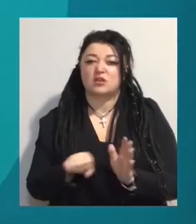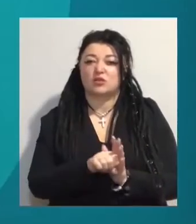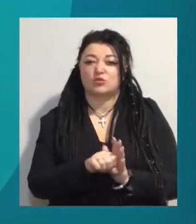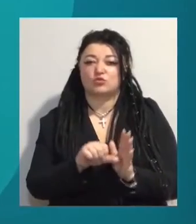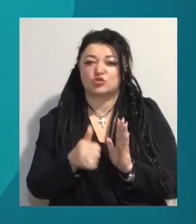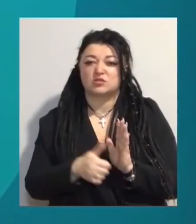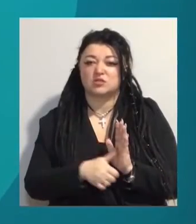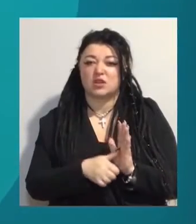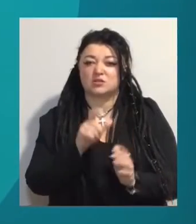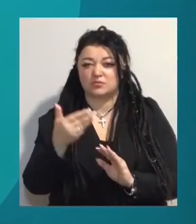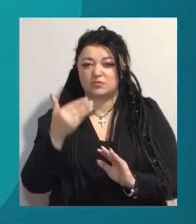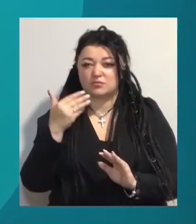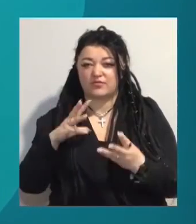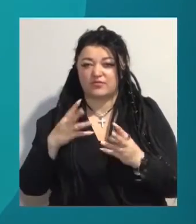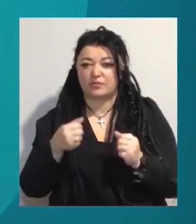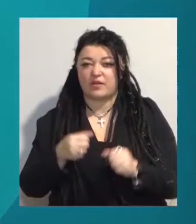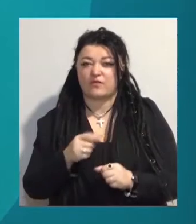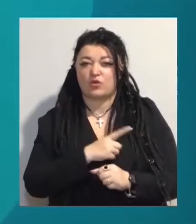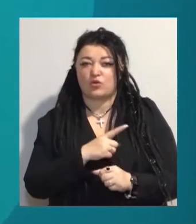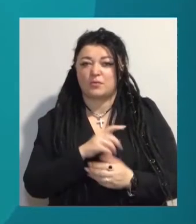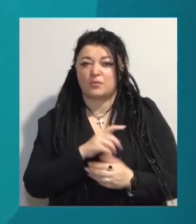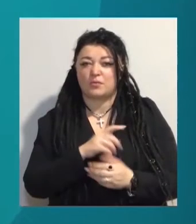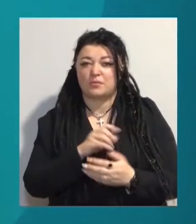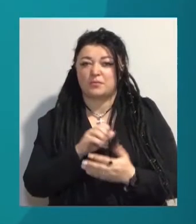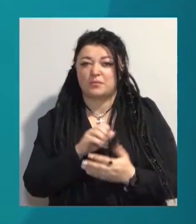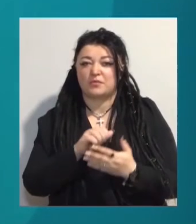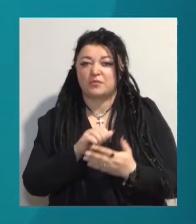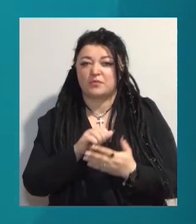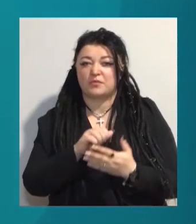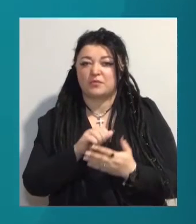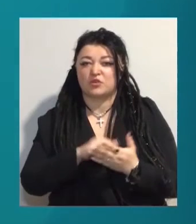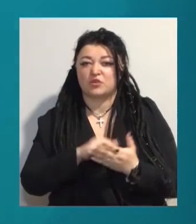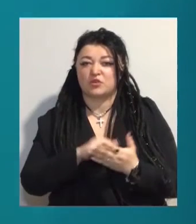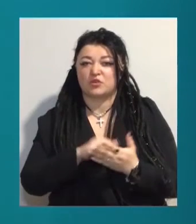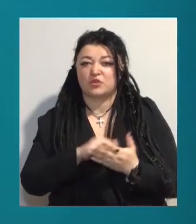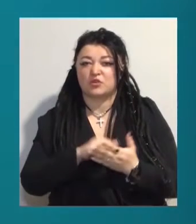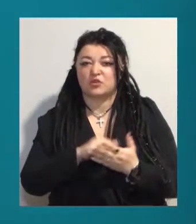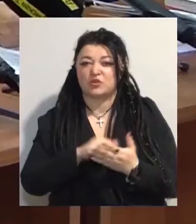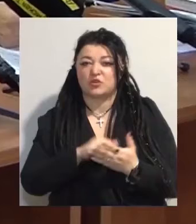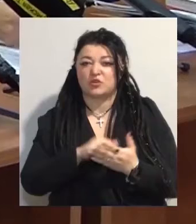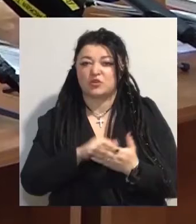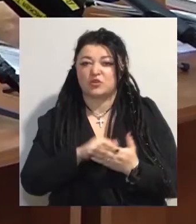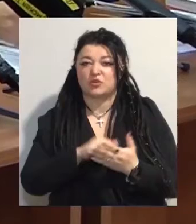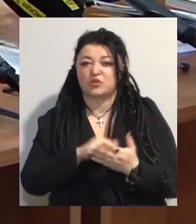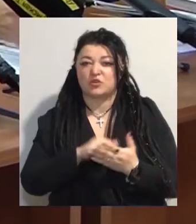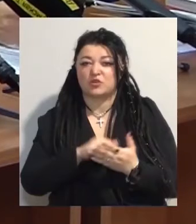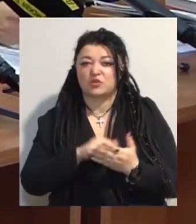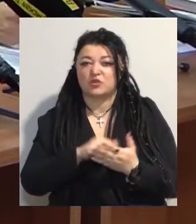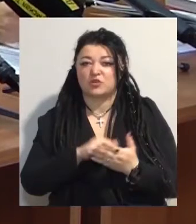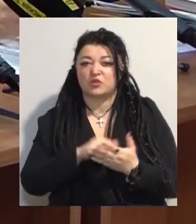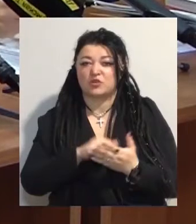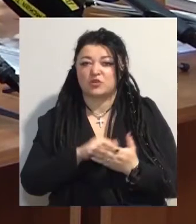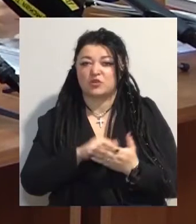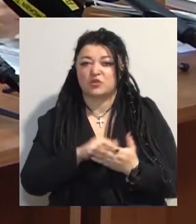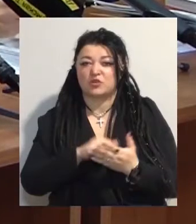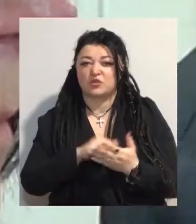правоохоронців, причина пожежі – несправність електропроводки. 11 грудня у Київському райсуді Одеси директорці учбового